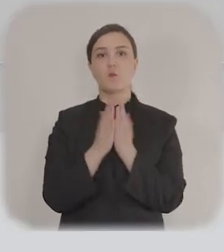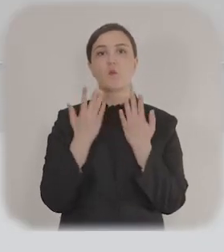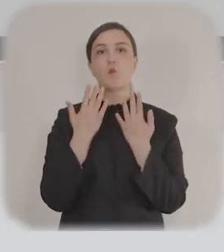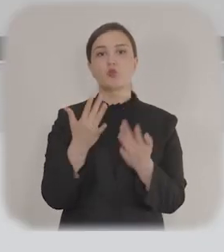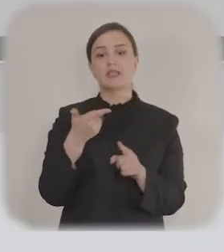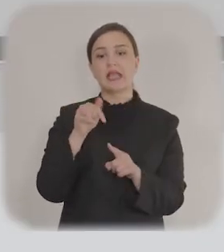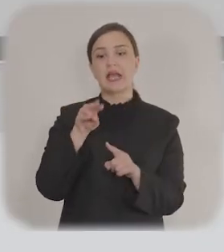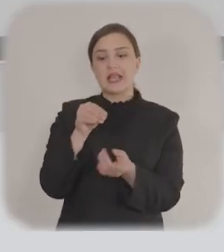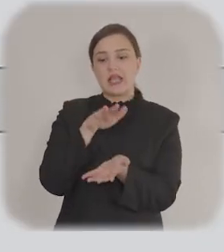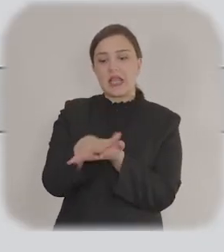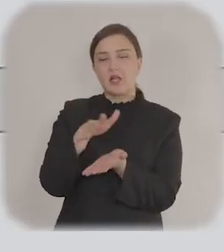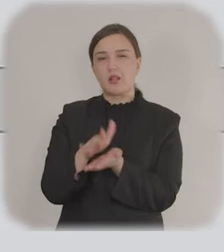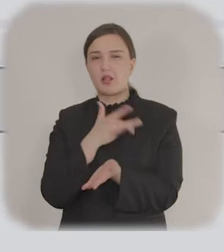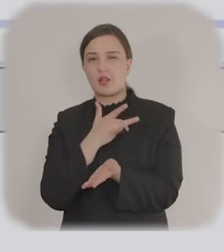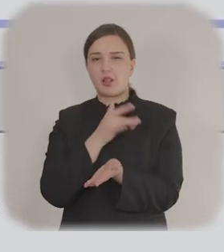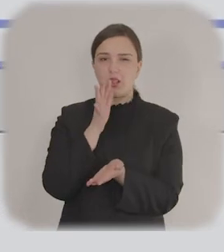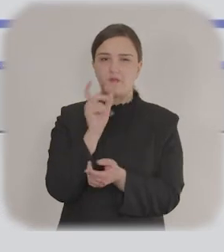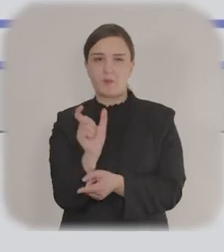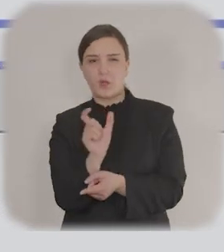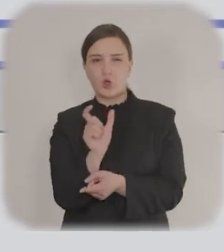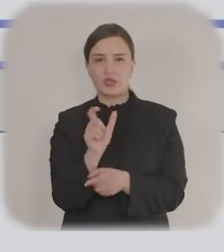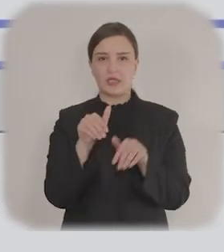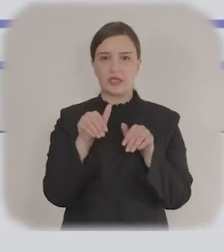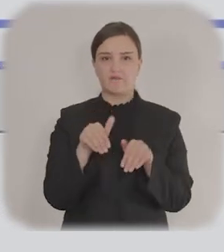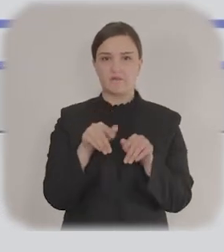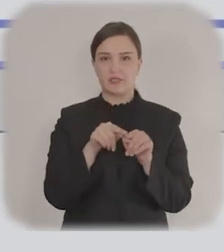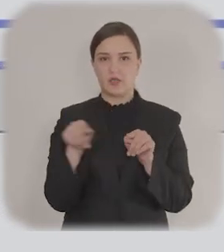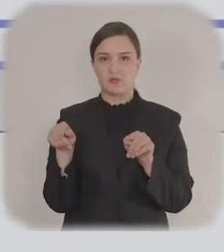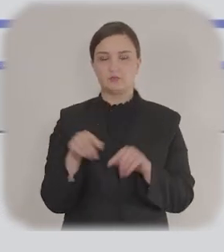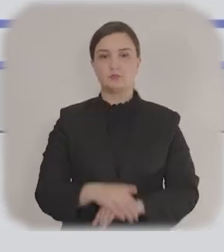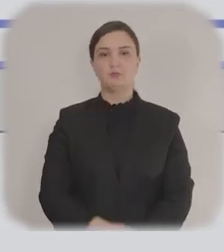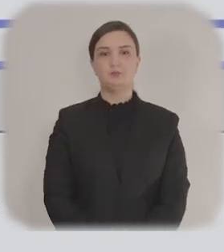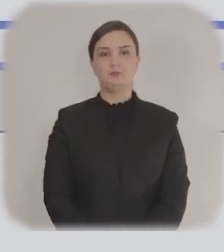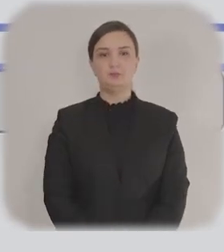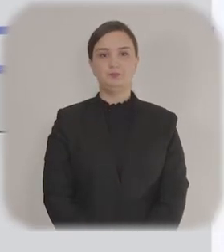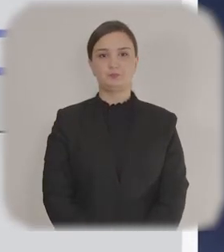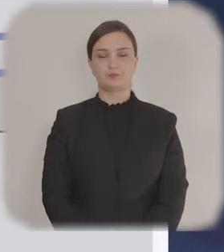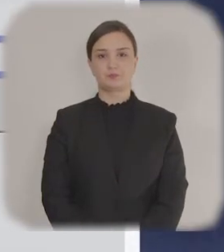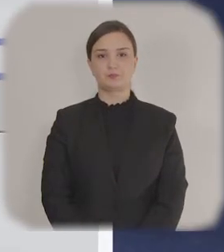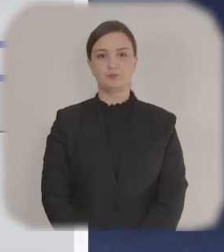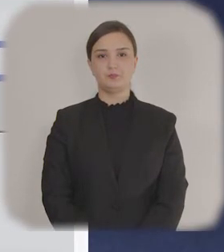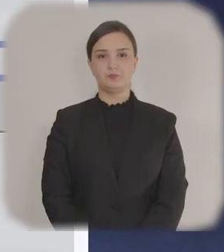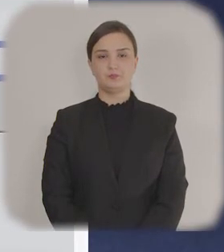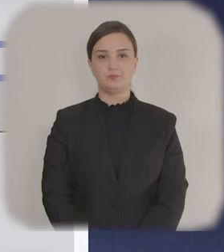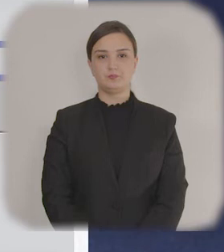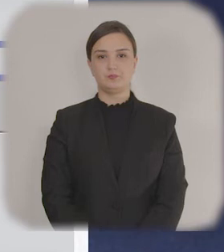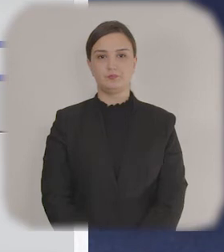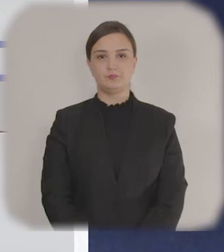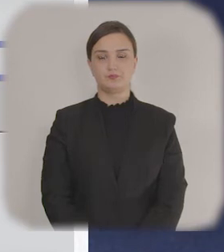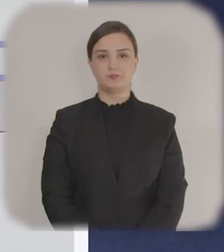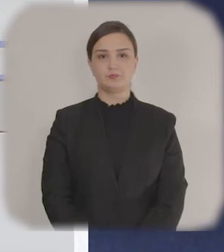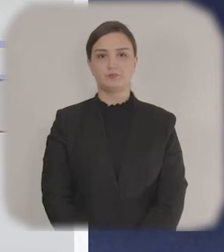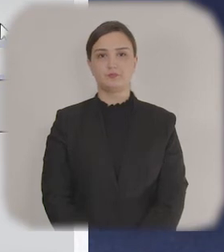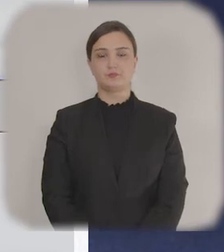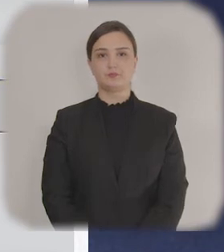Bundan sonra həmişirək məbləği sahəsini doldurmalısınız. Həmişirək məbləği proqramla nəzərə alınmış minimum məbləği nəzərdə